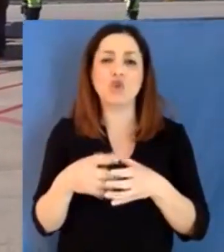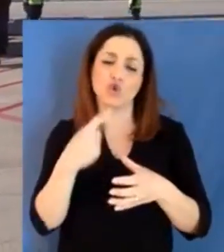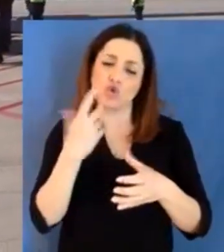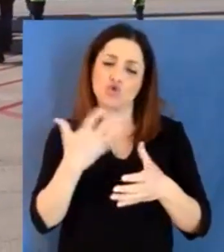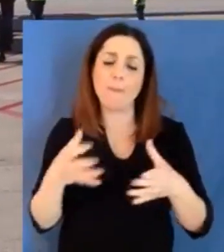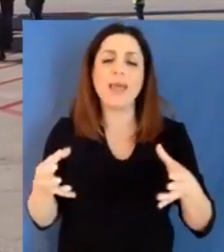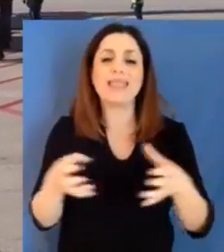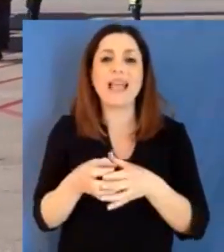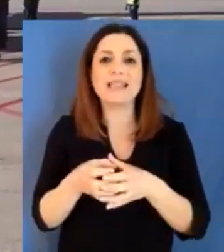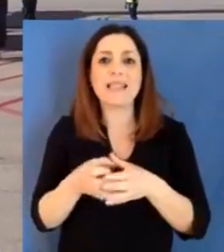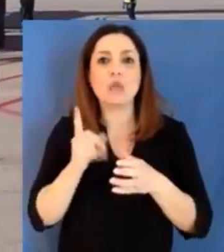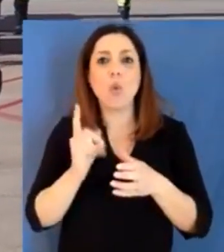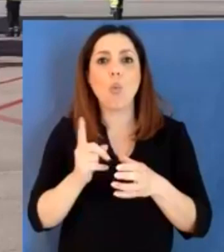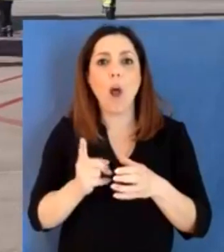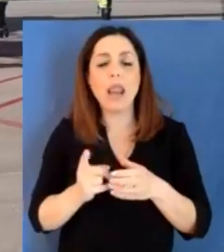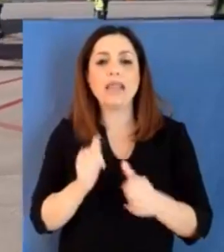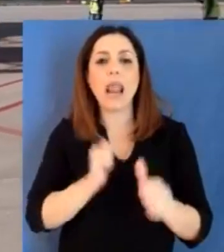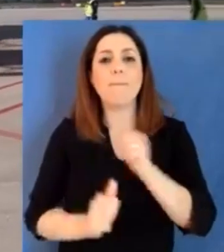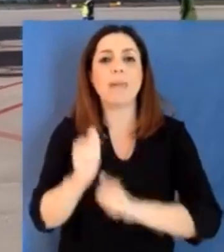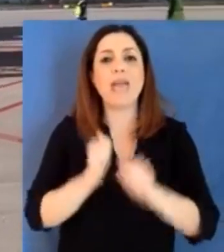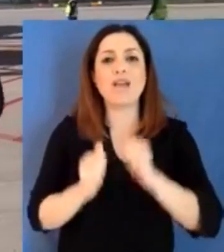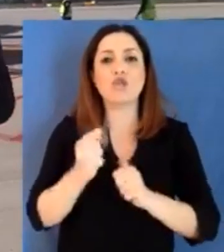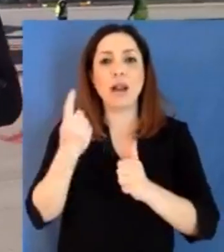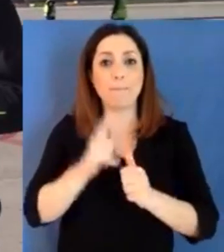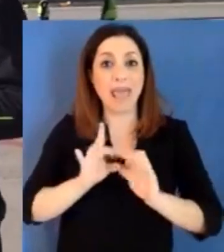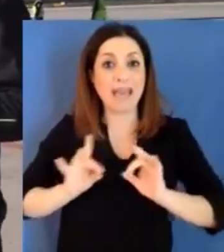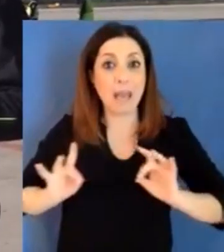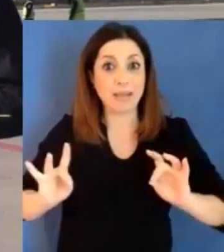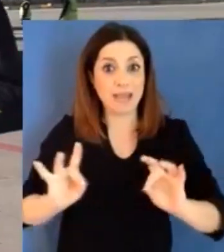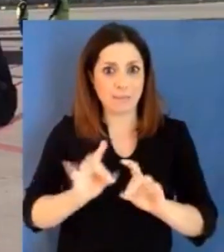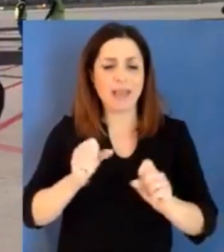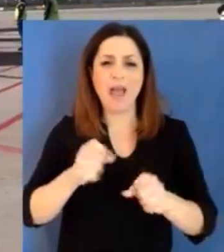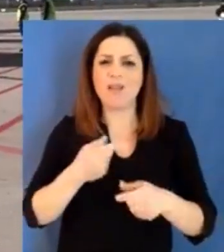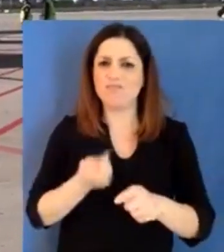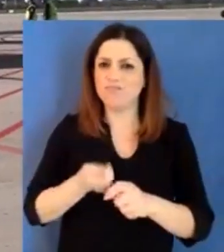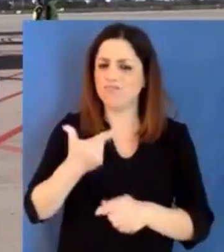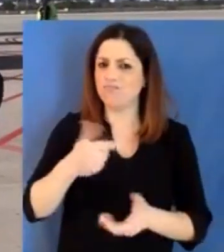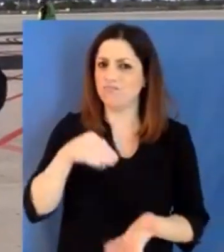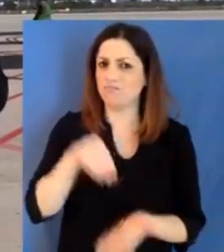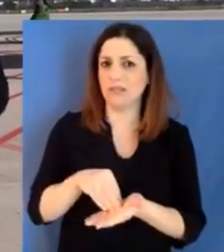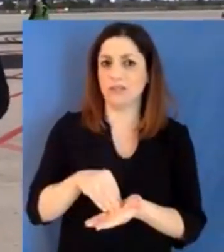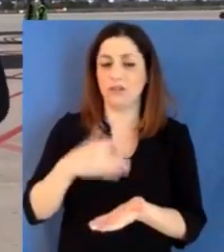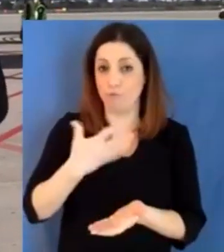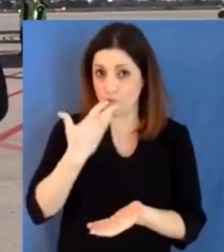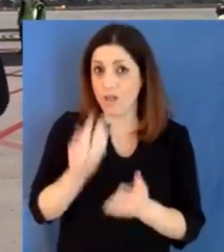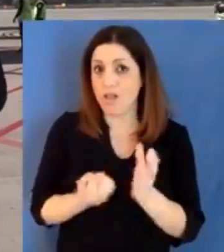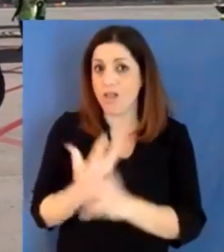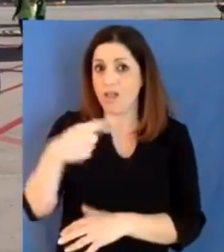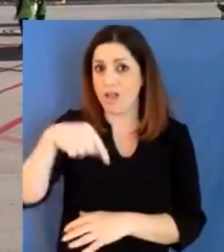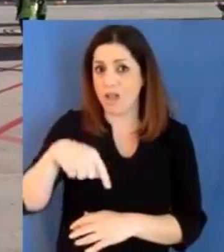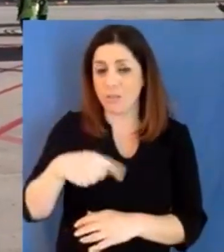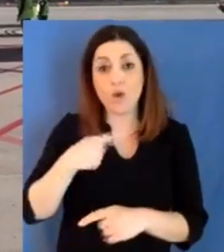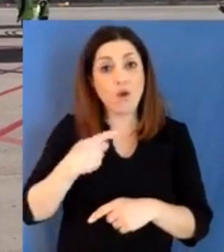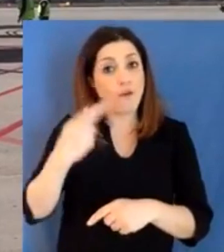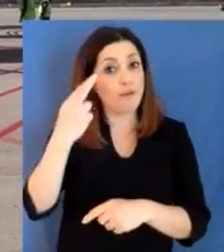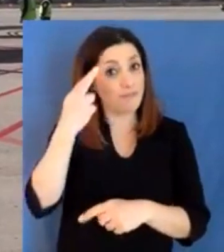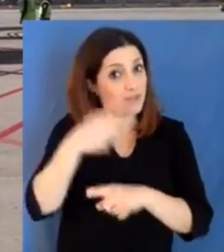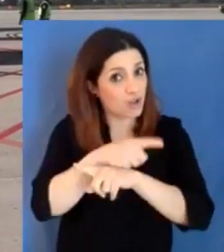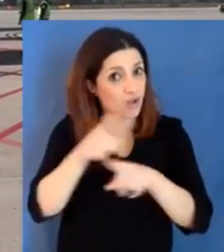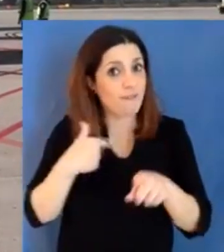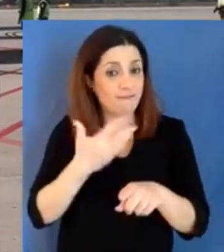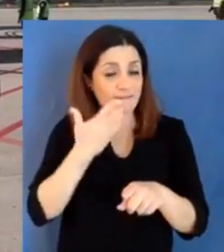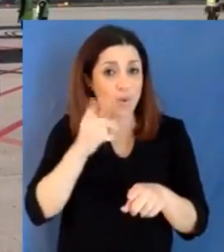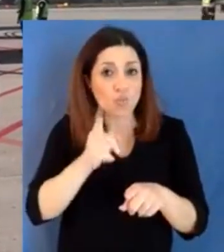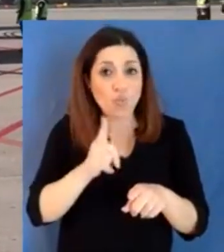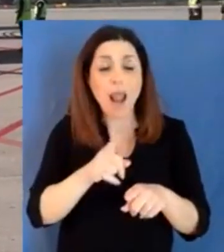voglio ricordare che l'aeroporto di Foggia, la cui pista stiamo allungando tra breve, diventerà il perno